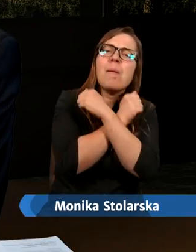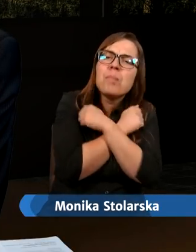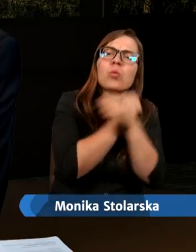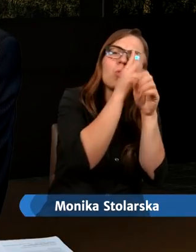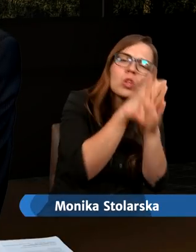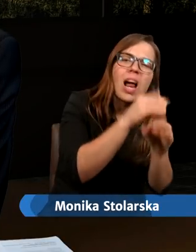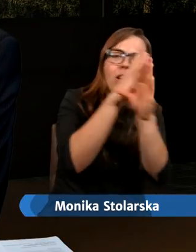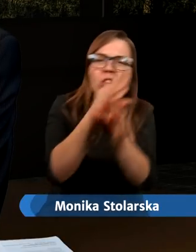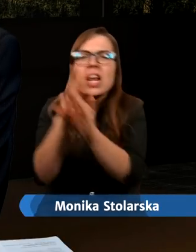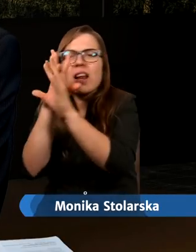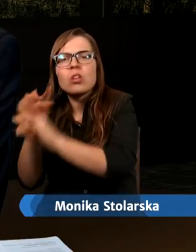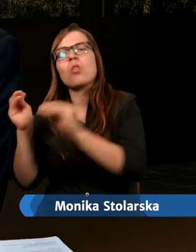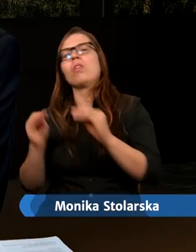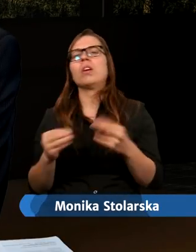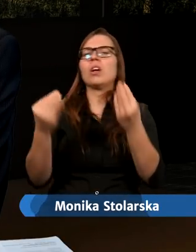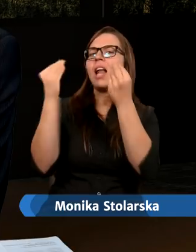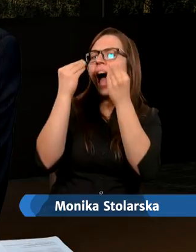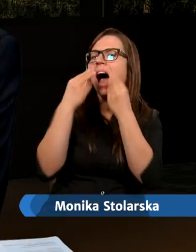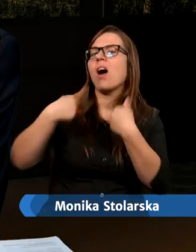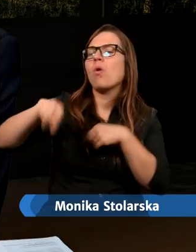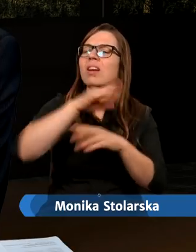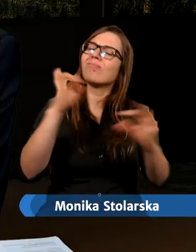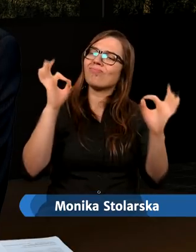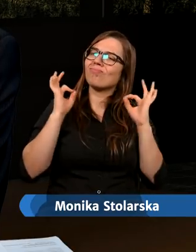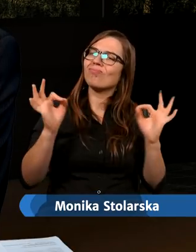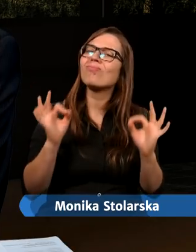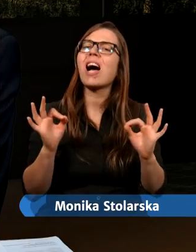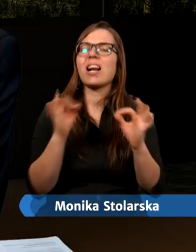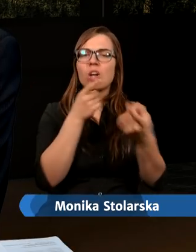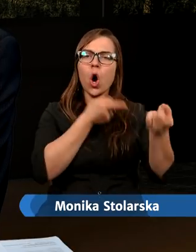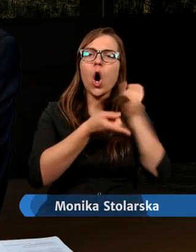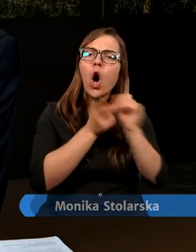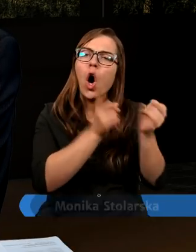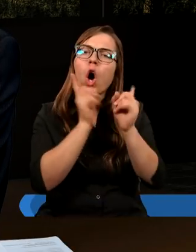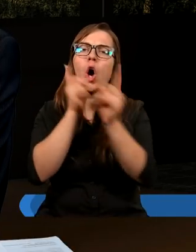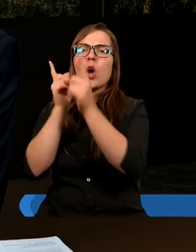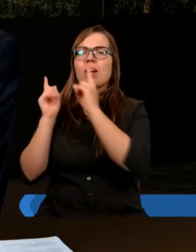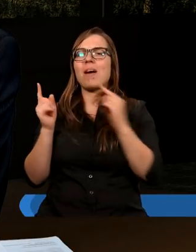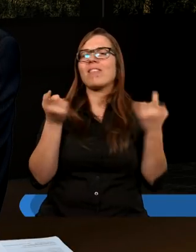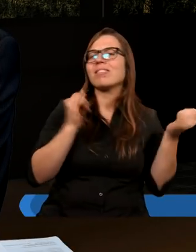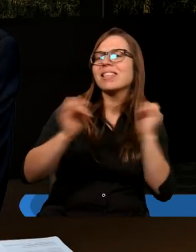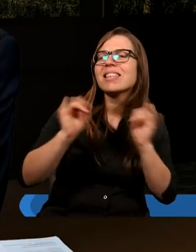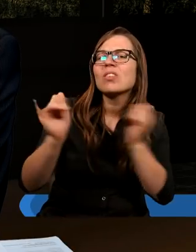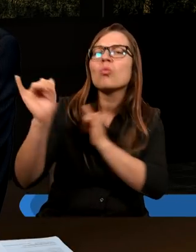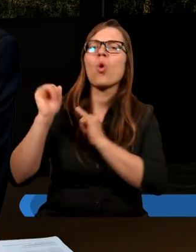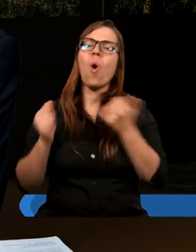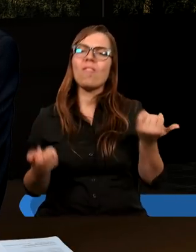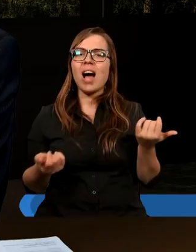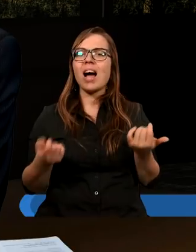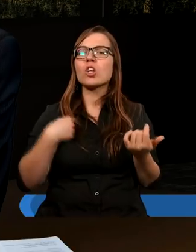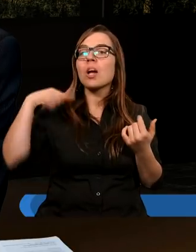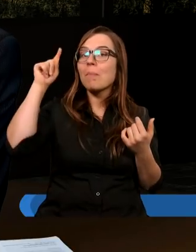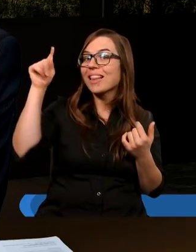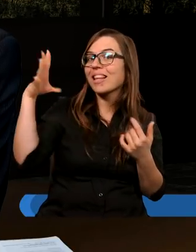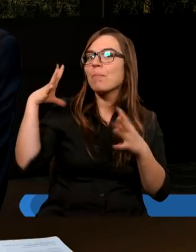zagadnienia. Naucz nas właściwie również rozmawiać, dyskutować, abyś ty